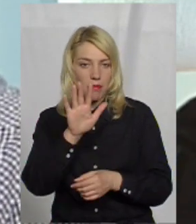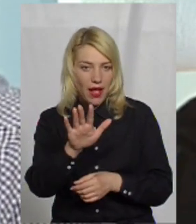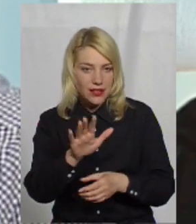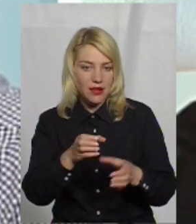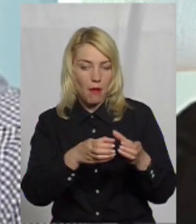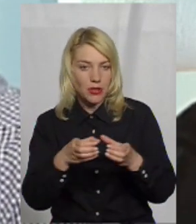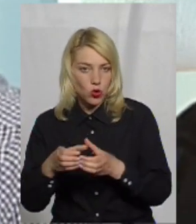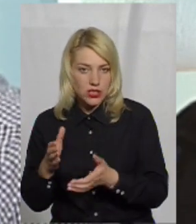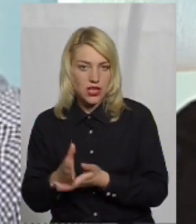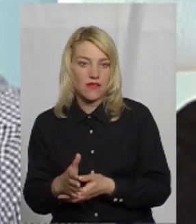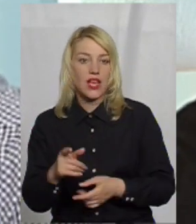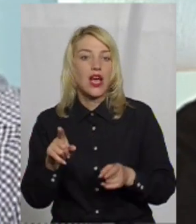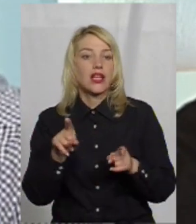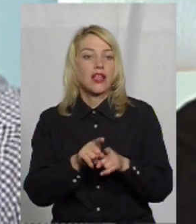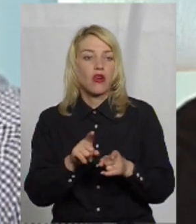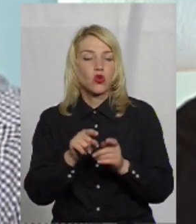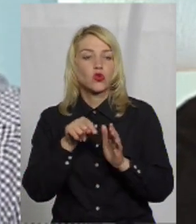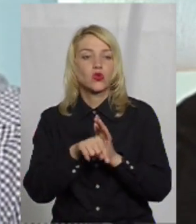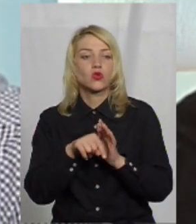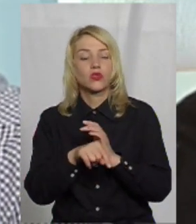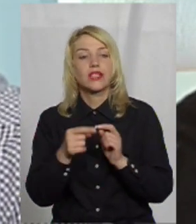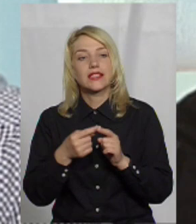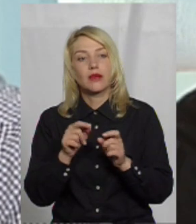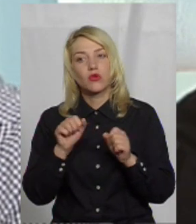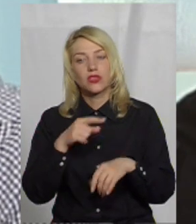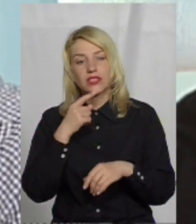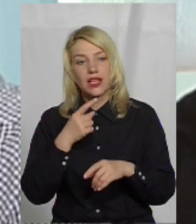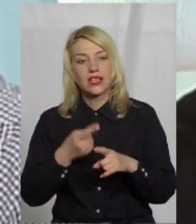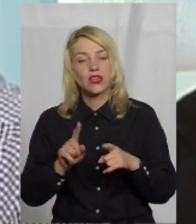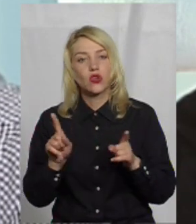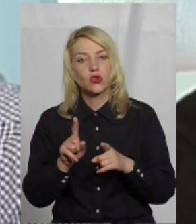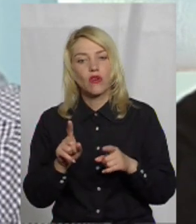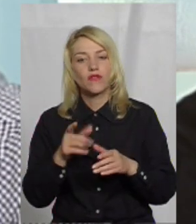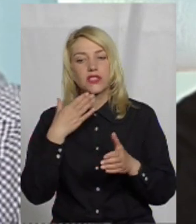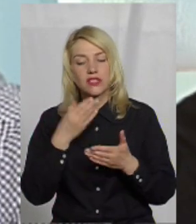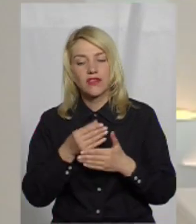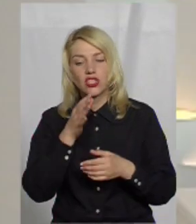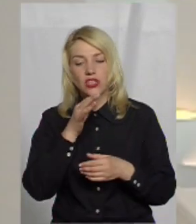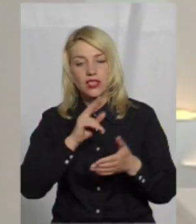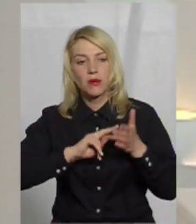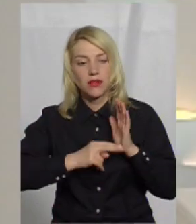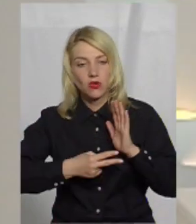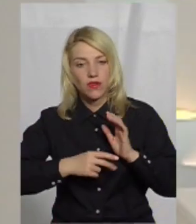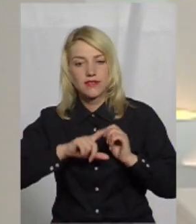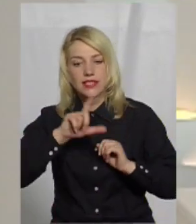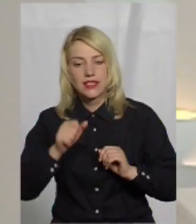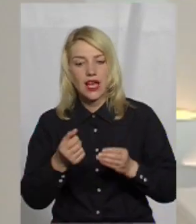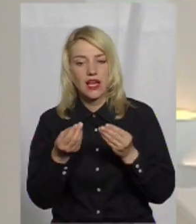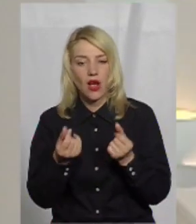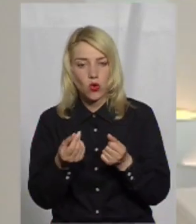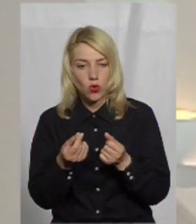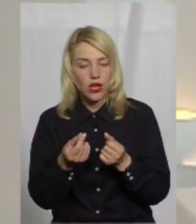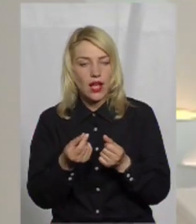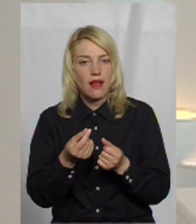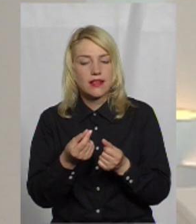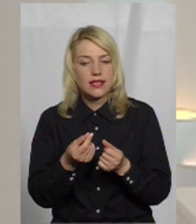підрозділів. Що стосується, ну, це, скажімо так, ті підрозділи, які в свій час формувались за рахунок ліквідації